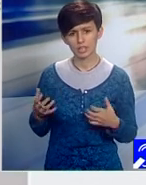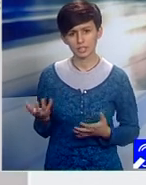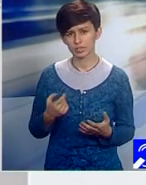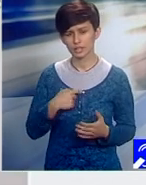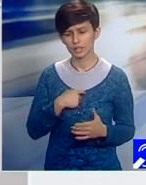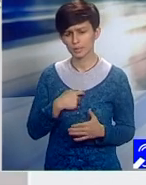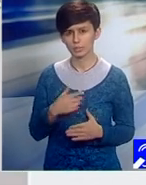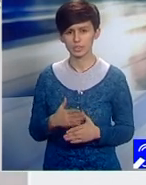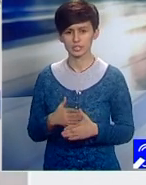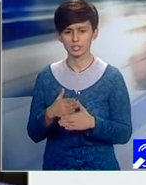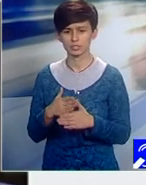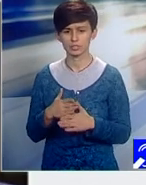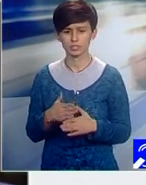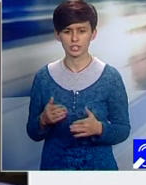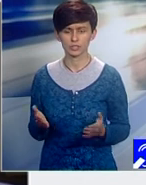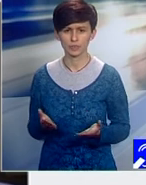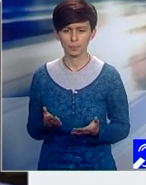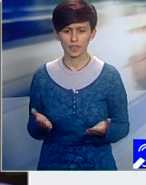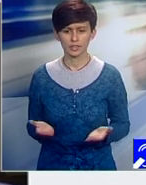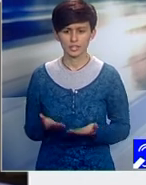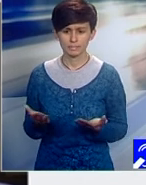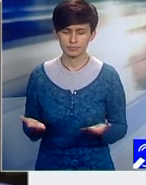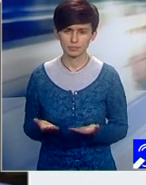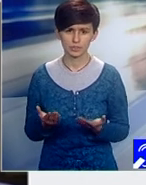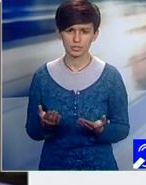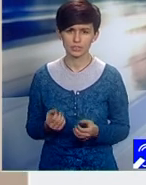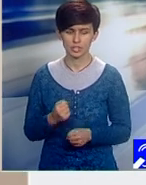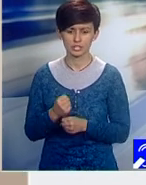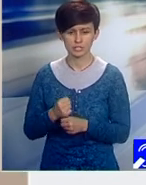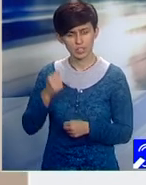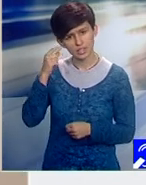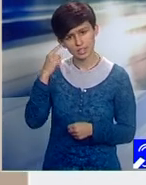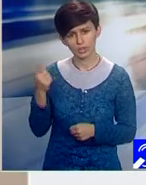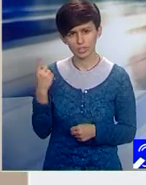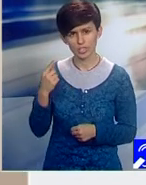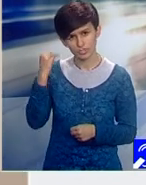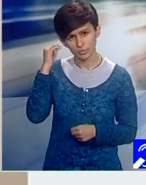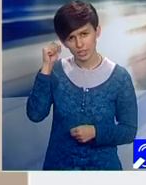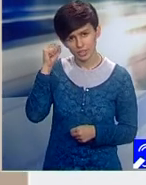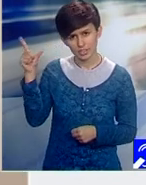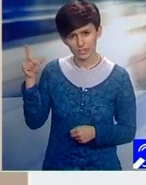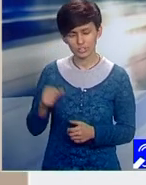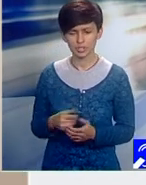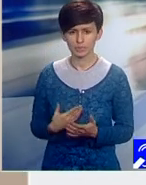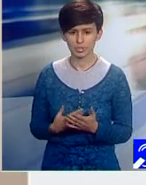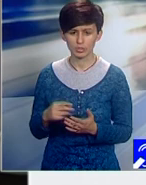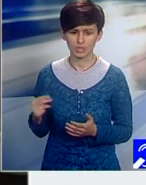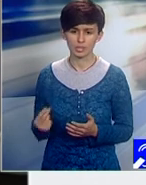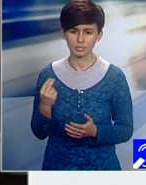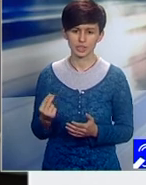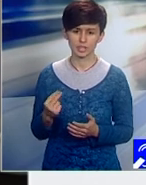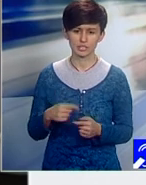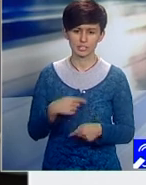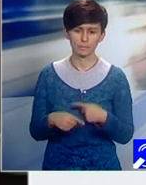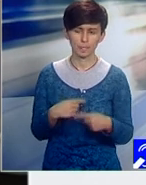contribui la a face orașul unul mai inteligent. De a îmbunătăți sistemul administrativ sau